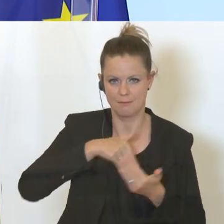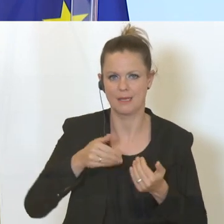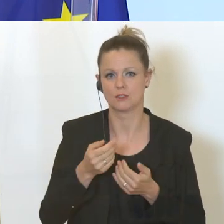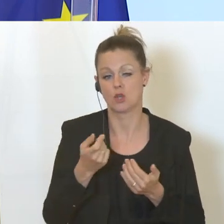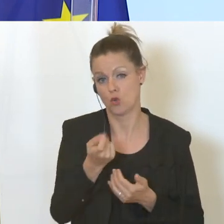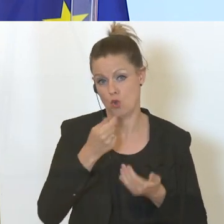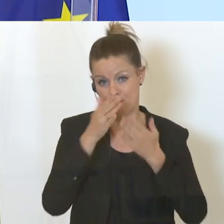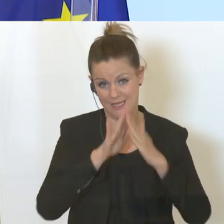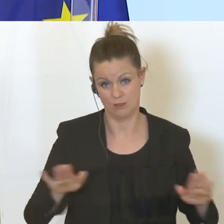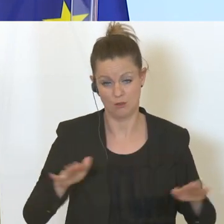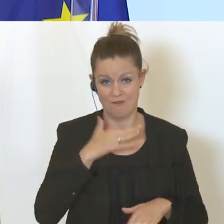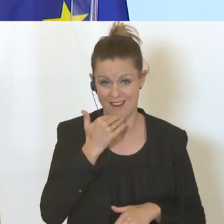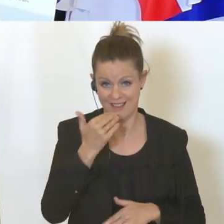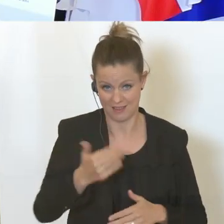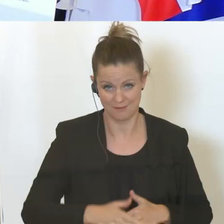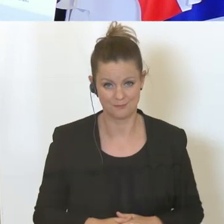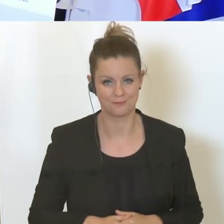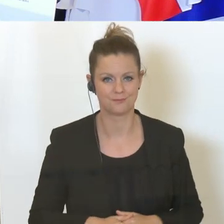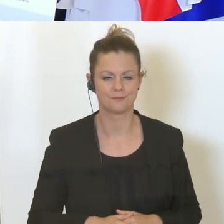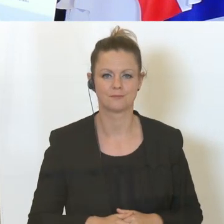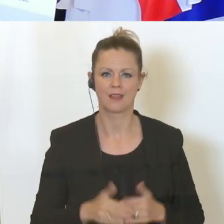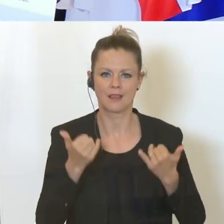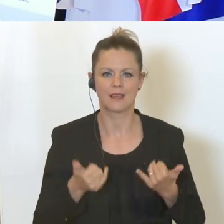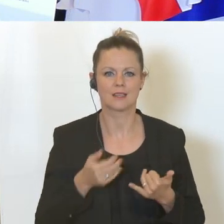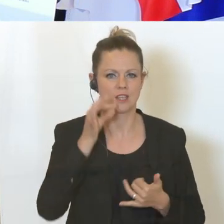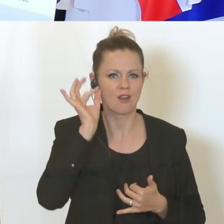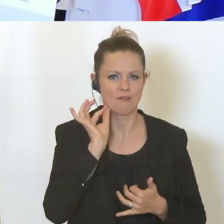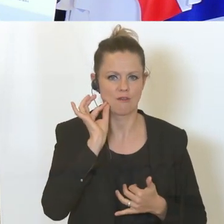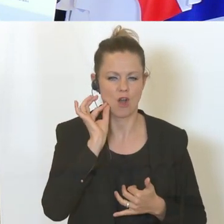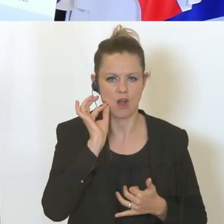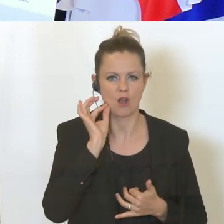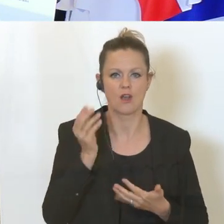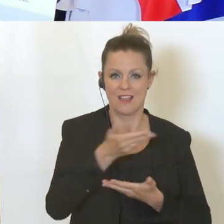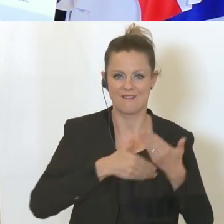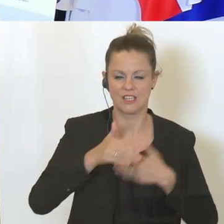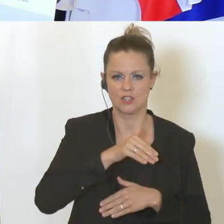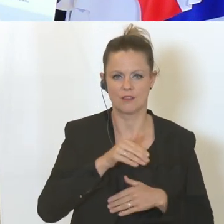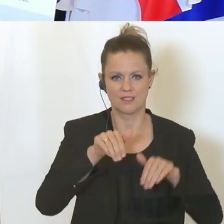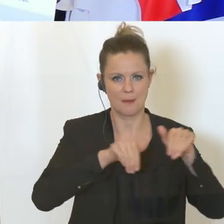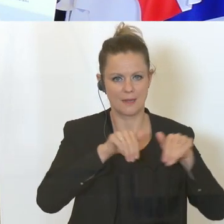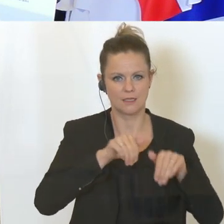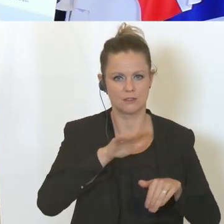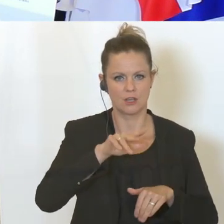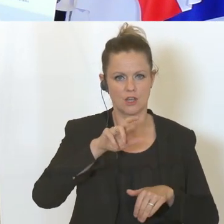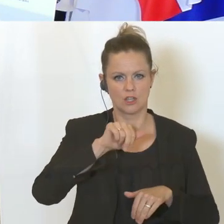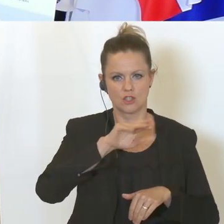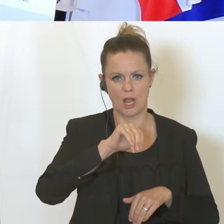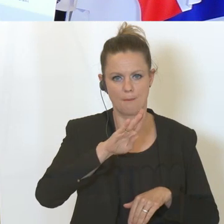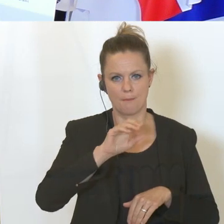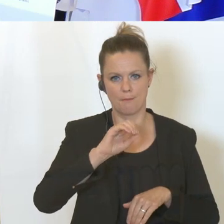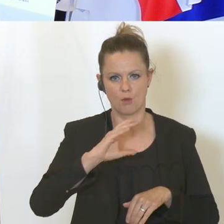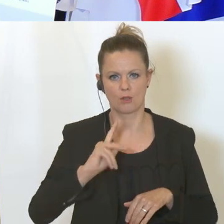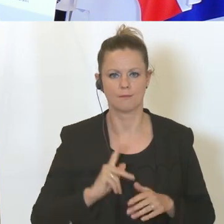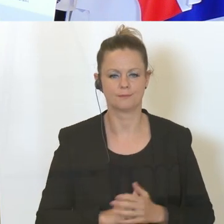Danke vielmals. Vielen Dank. Wirtschaftsministerin Schramböck, bitteschön. Danke. Sehr geehrte Damen und Herren, die Covid